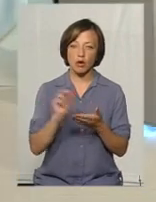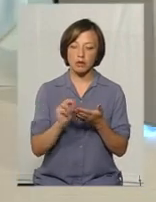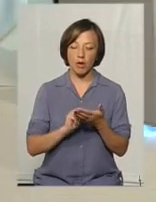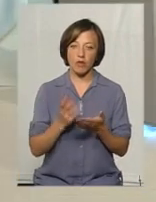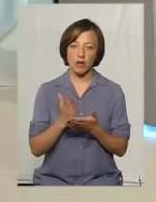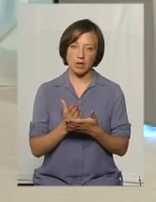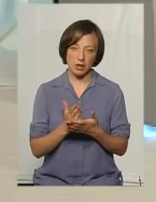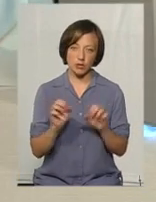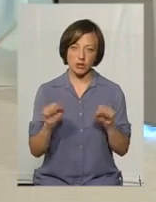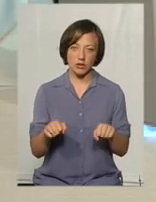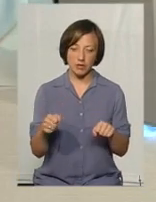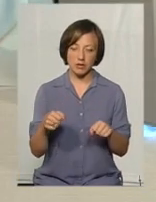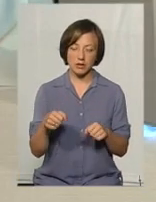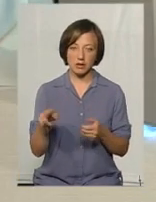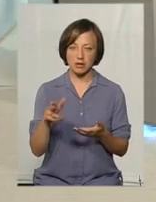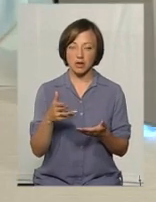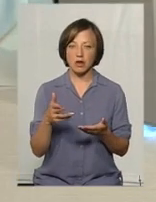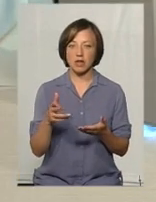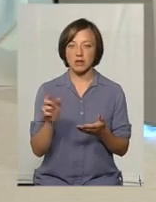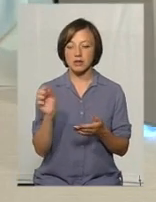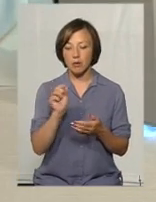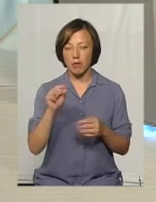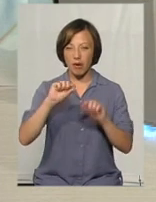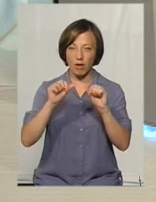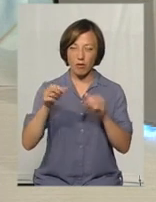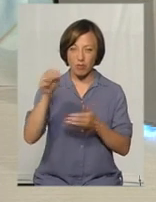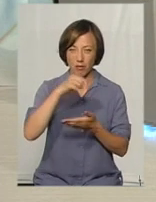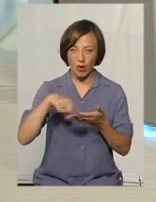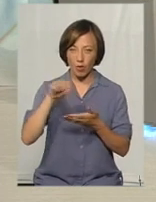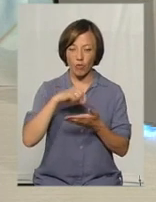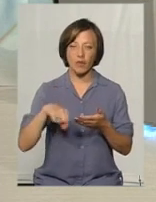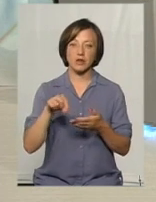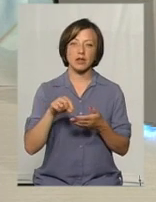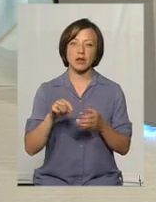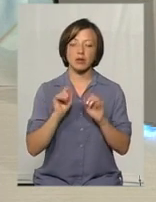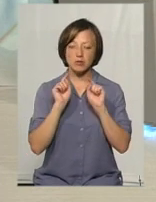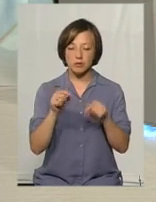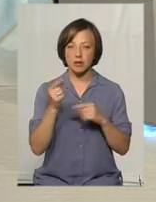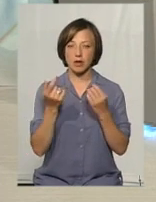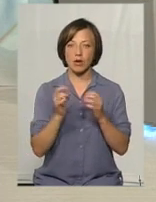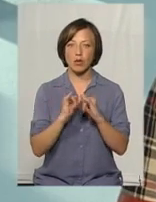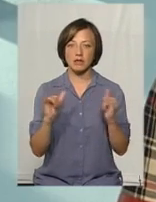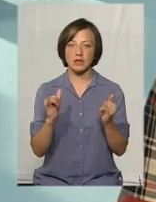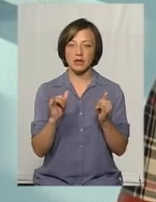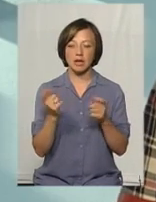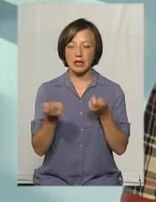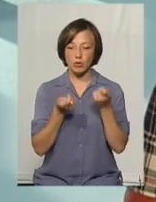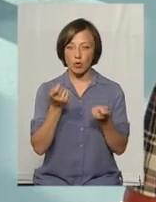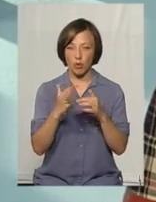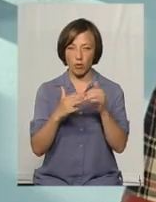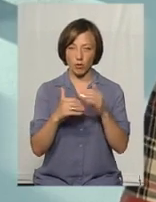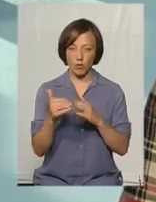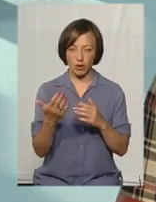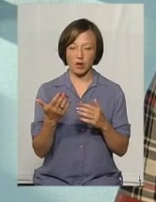якщо є можливість розмальовувати. Замальовувати щось. І особливо також звертати на розвиток дрібної моторики, що теж знадобиться в